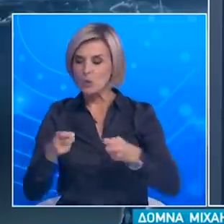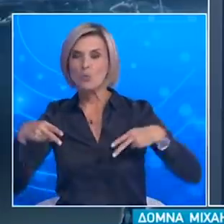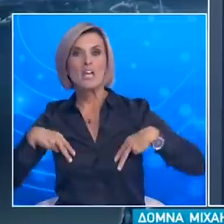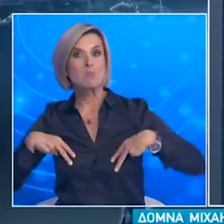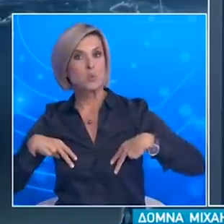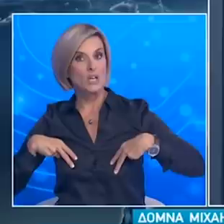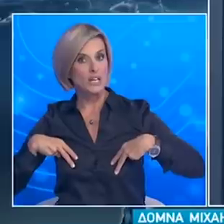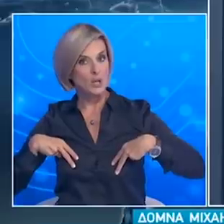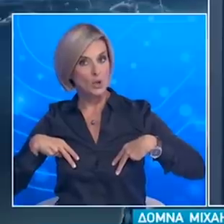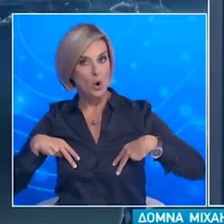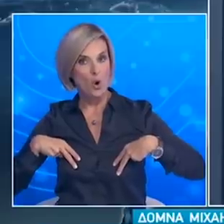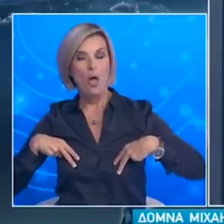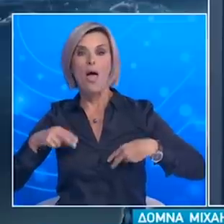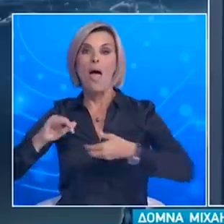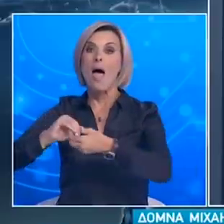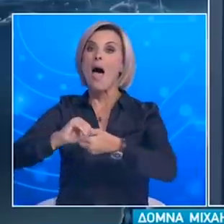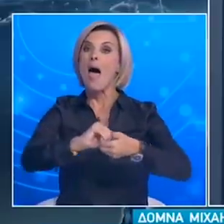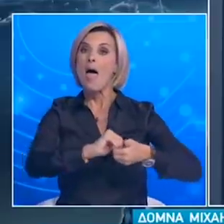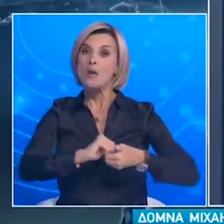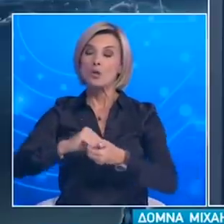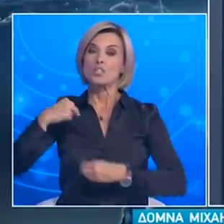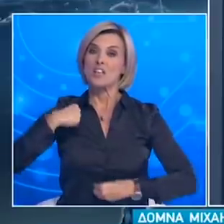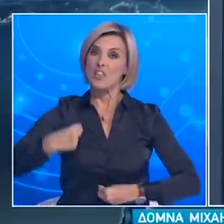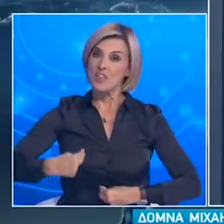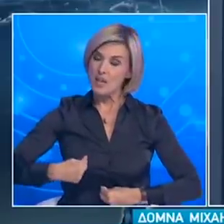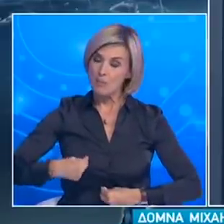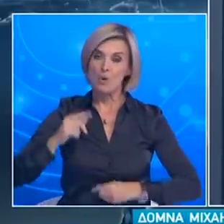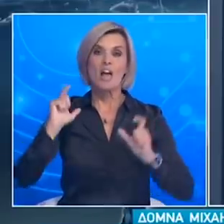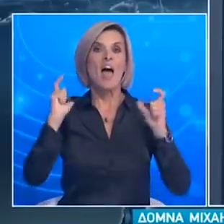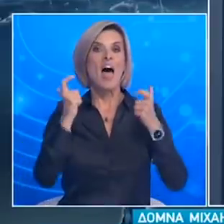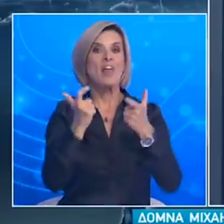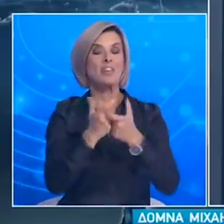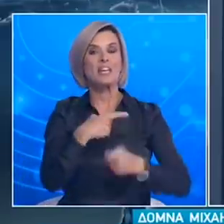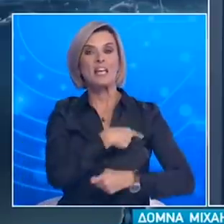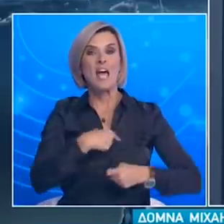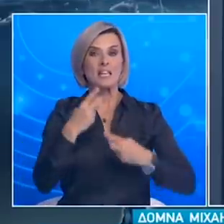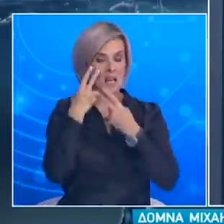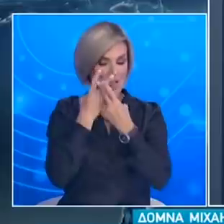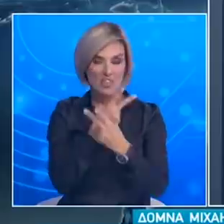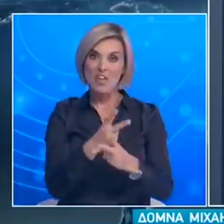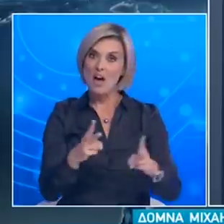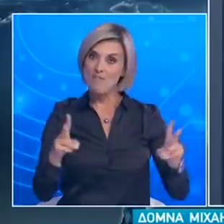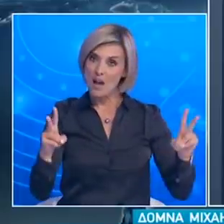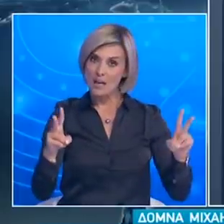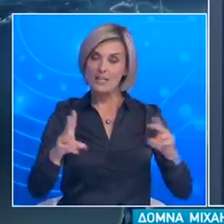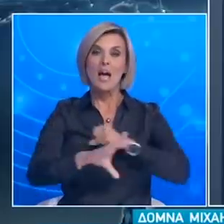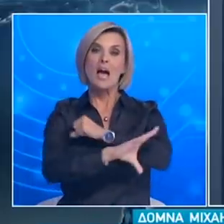συμμετέχουν η Ένωση Περιφερειών Ελλάδος ο ΕΟΔΗ η Εθνική Αρχή Διαφάνειας η Γενική Γραμματεία Πολιτικής Προστασίας και